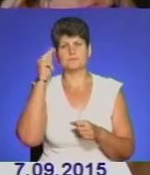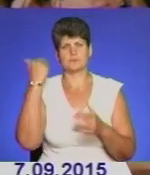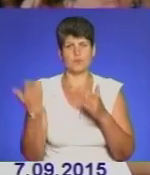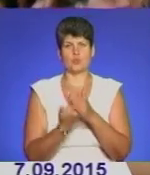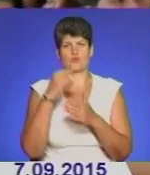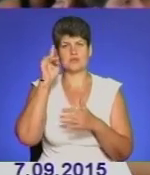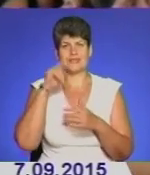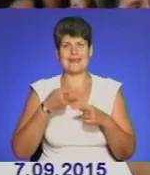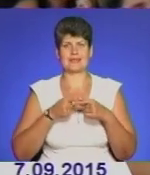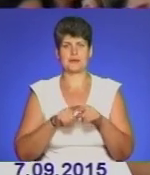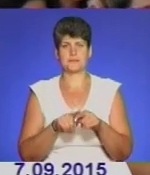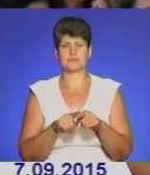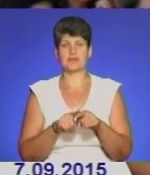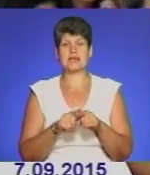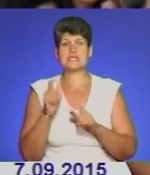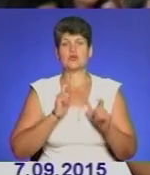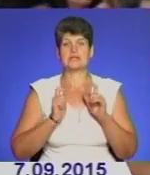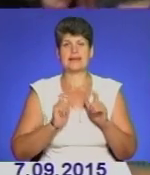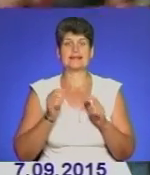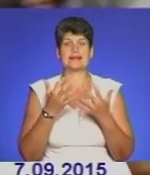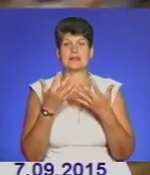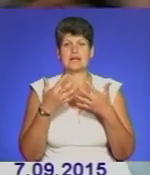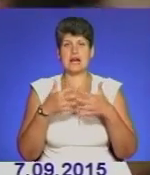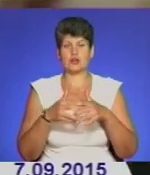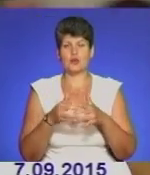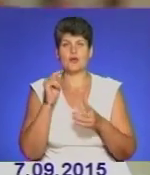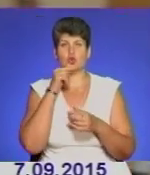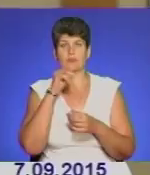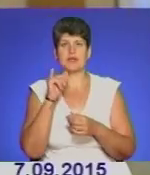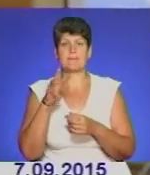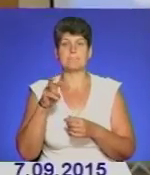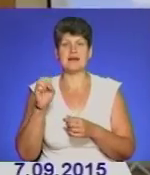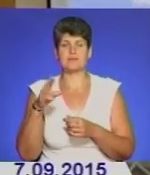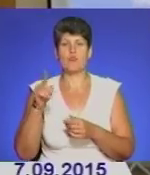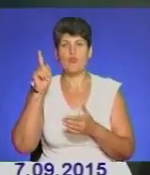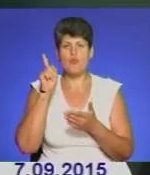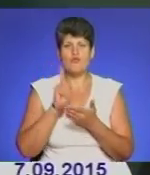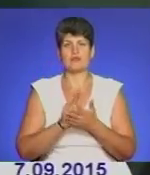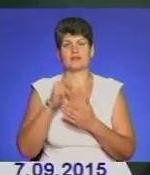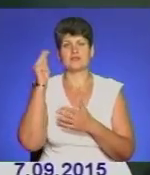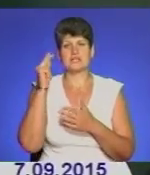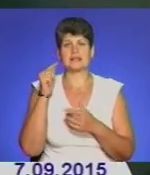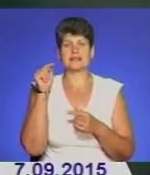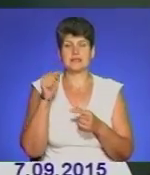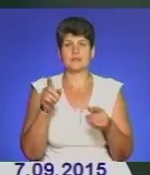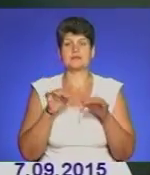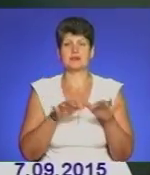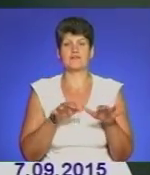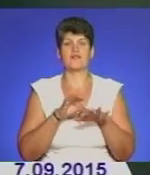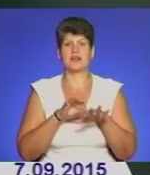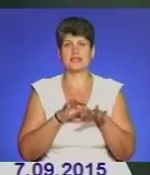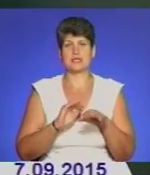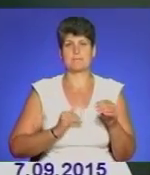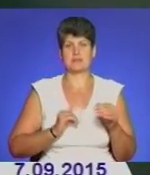і технології. Студенти факультету аграрної економіки і менеджменту повинні оволодіти насамперед аспектами ведення бізнесу